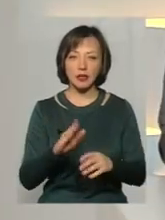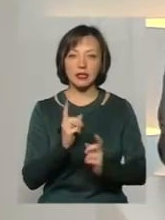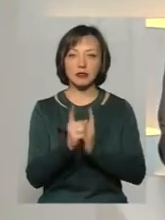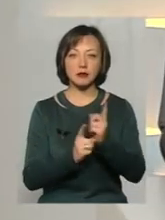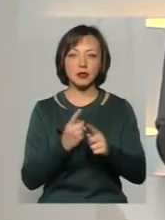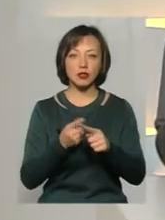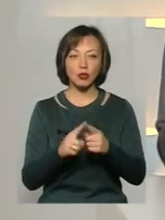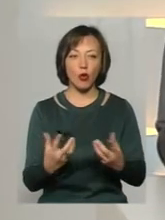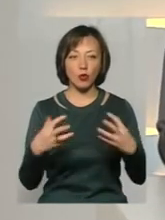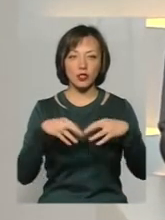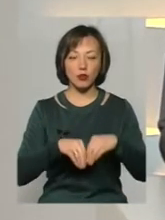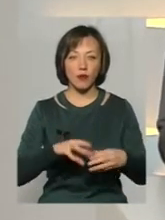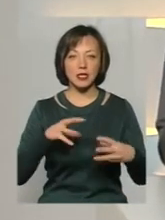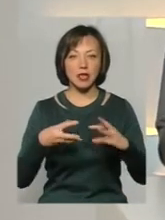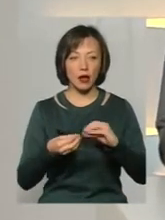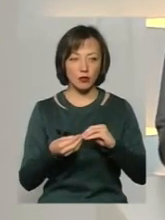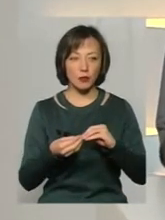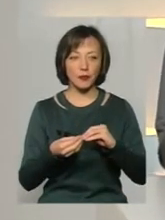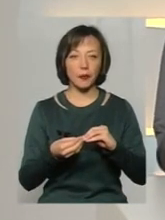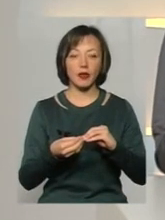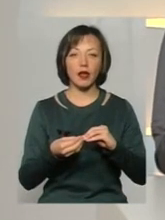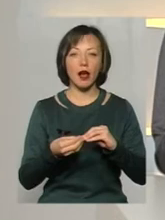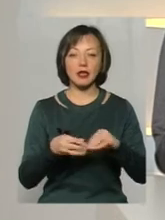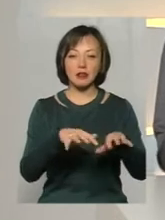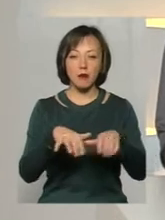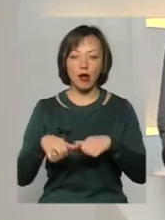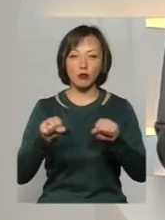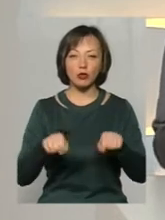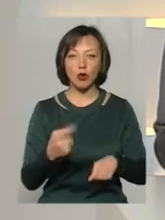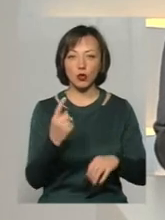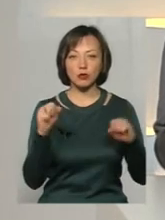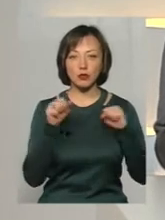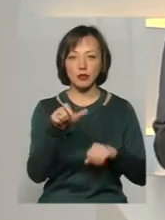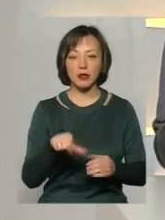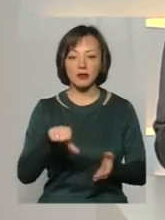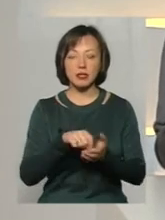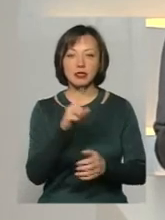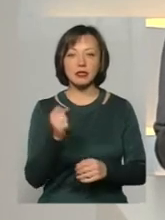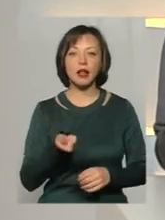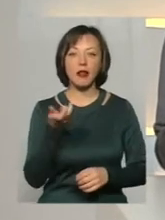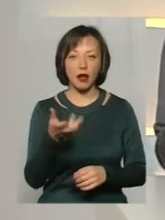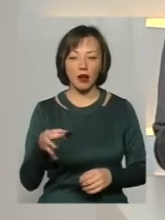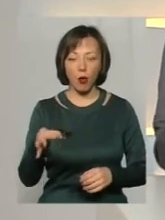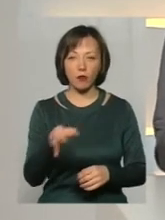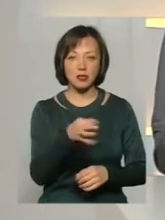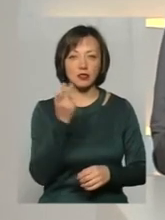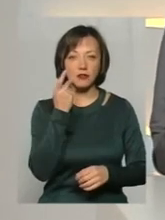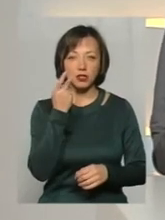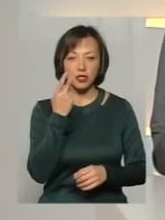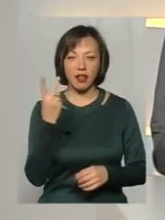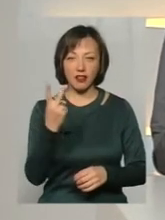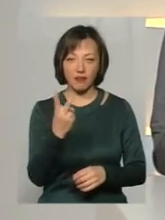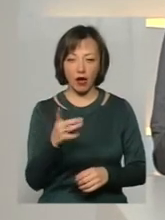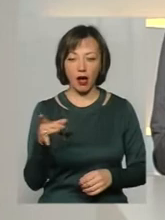консолідованого заліку забрала можливість в одного спортсмена виступати за декілька областей, Зазвичай за два